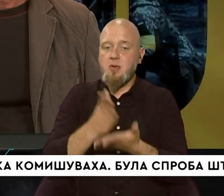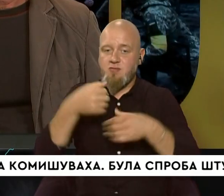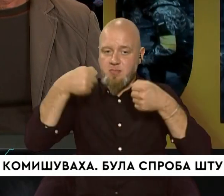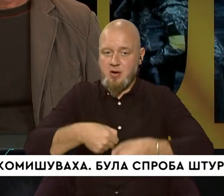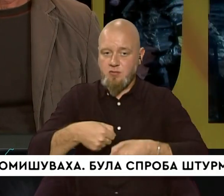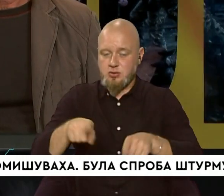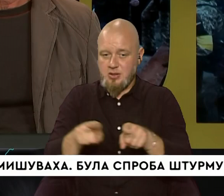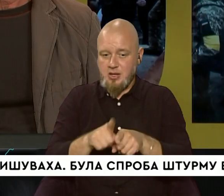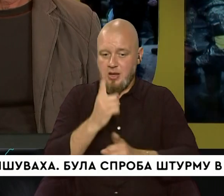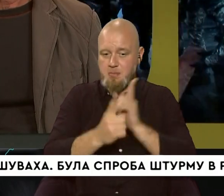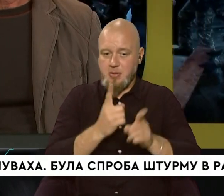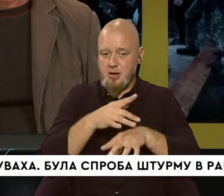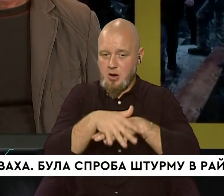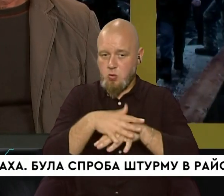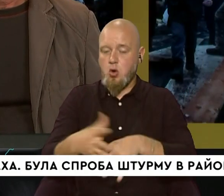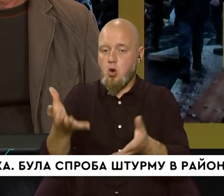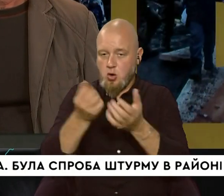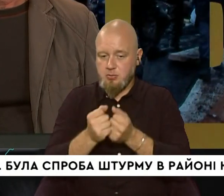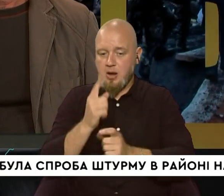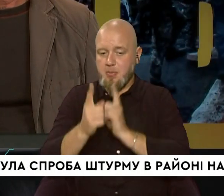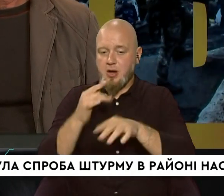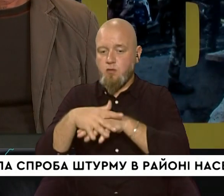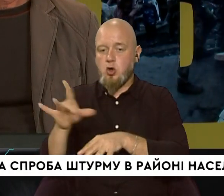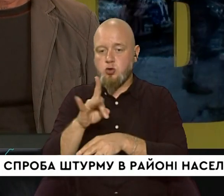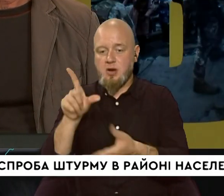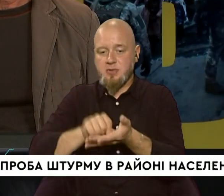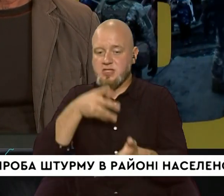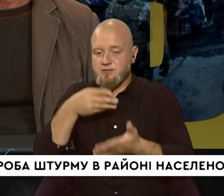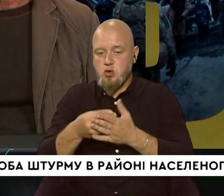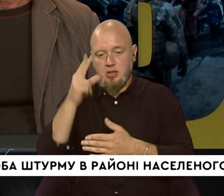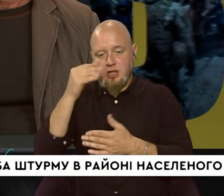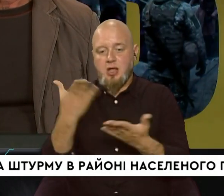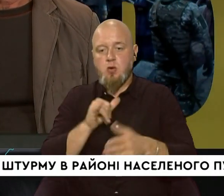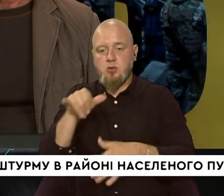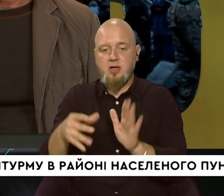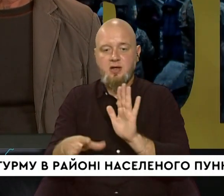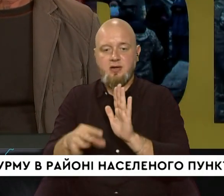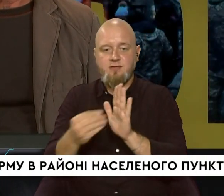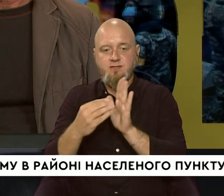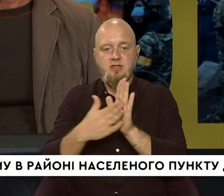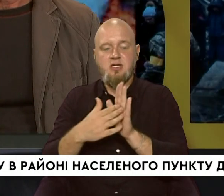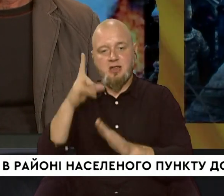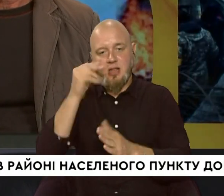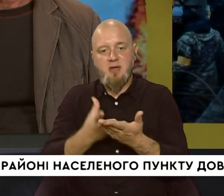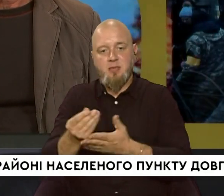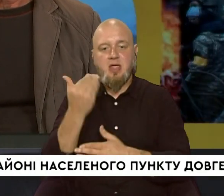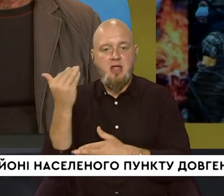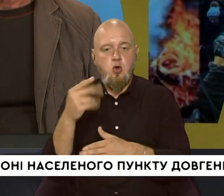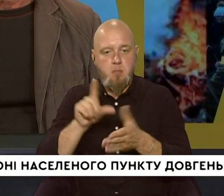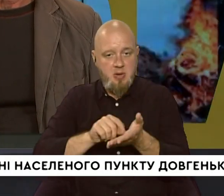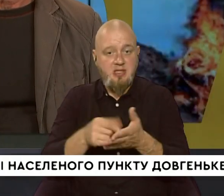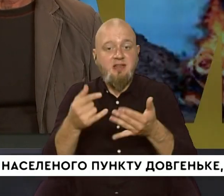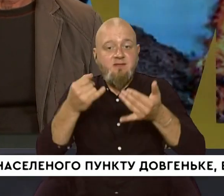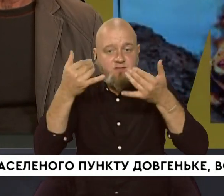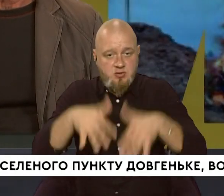такий перерахунок, отримують перерахований розмір пенсії в свої дати, які в них визначені датами виплати їхньої пенсії. І вже